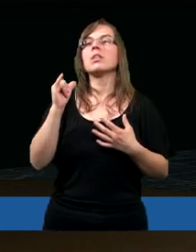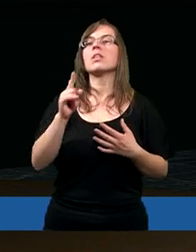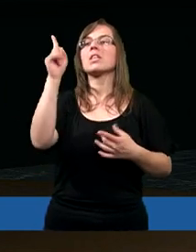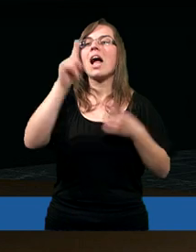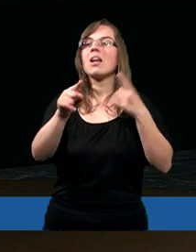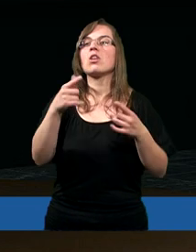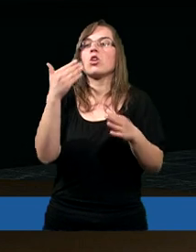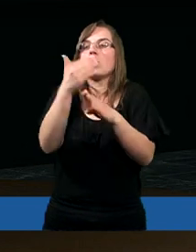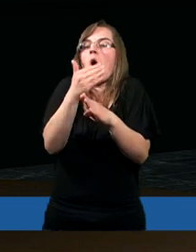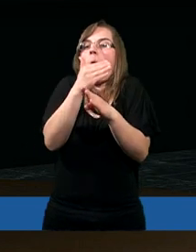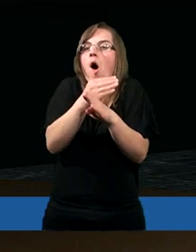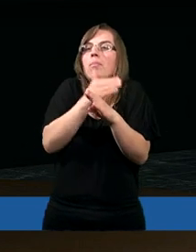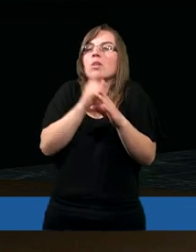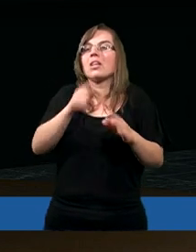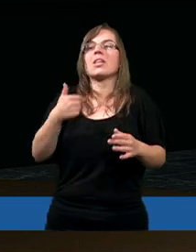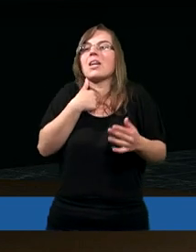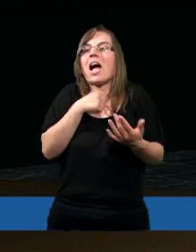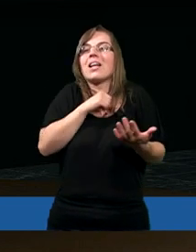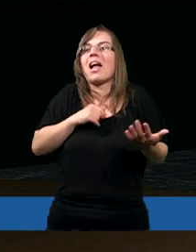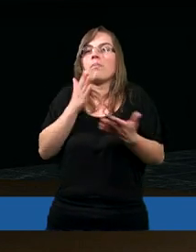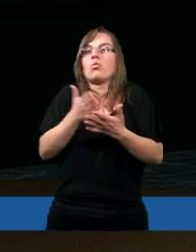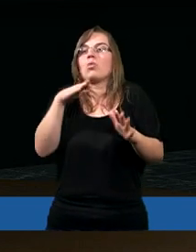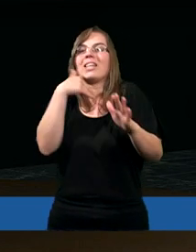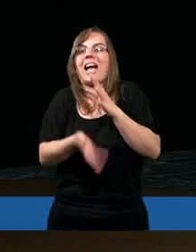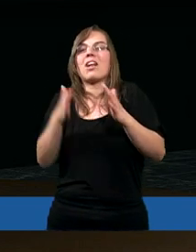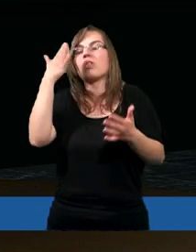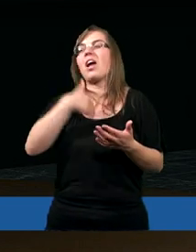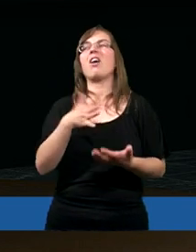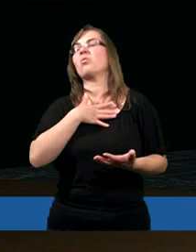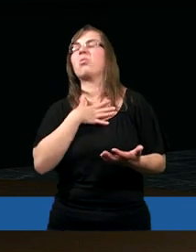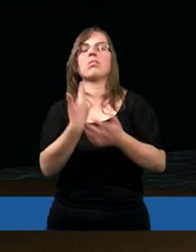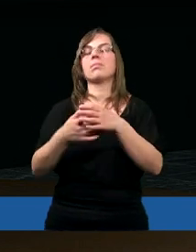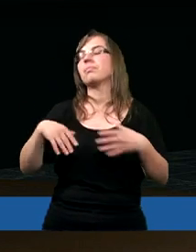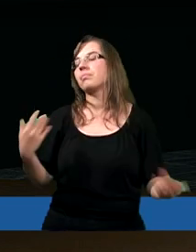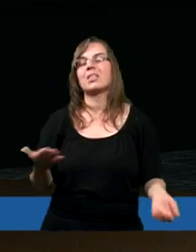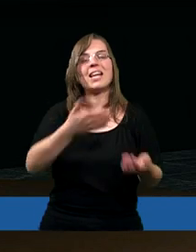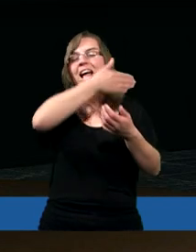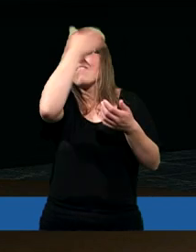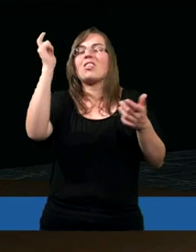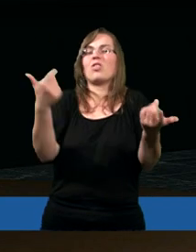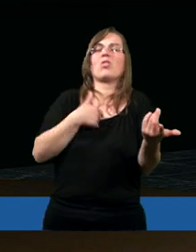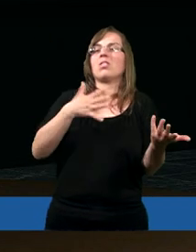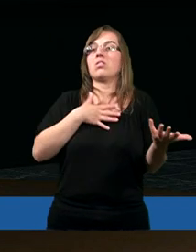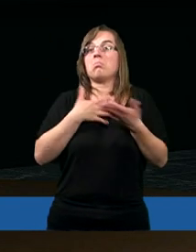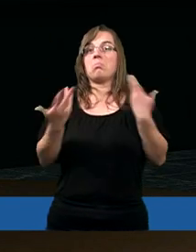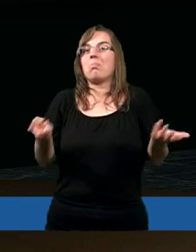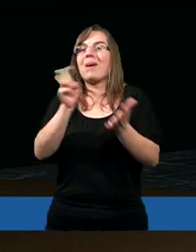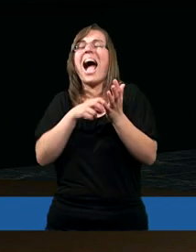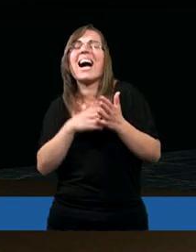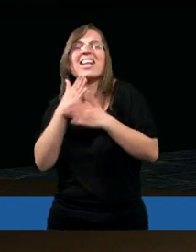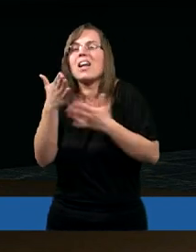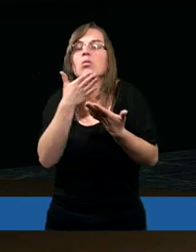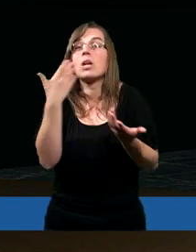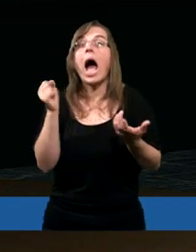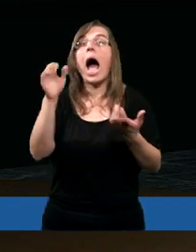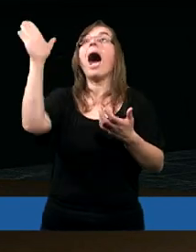widziałam, jak po prostu stopniowo, nawet ja już traciłam nadzieję, stwierdziłam, nie, to już to jest niemożliwe, a widziałam, jak po